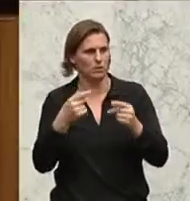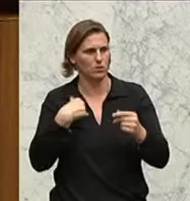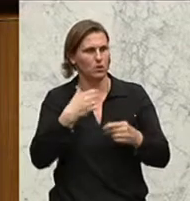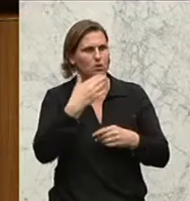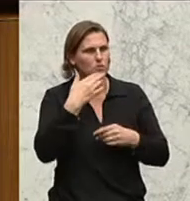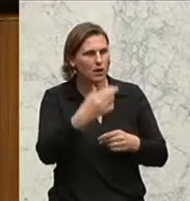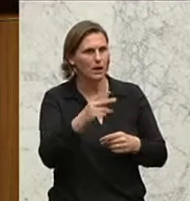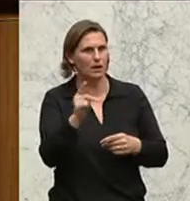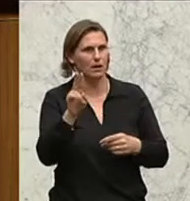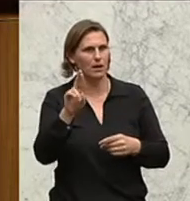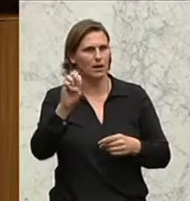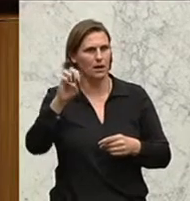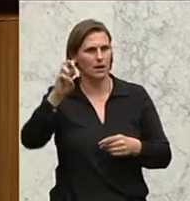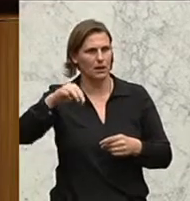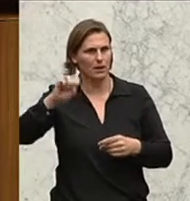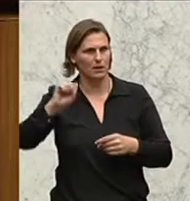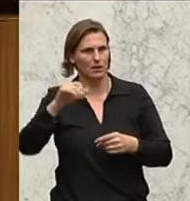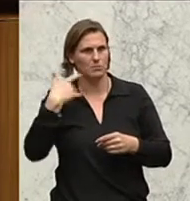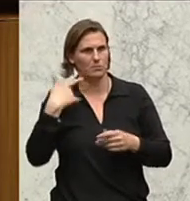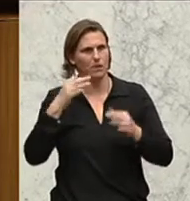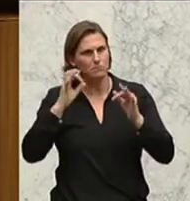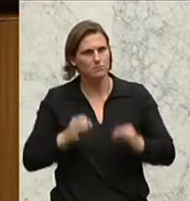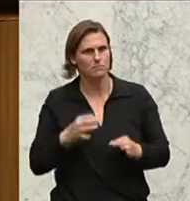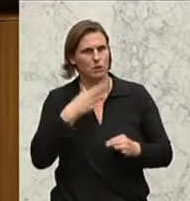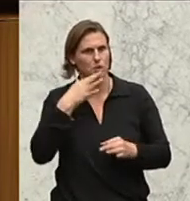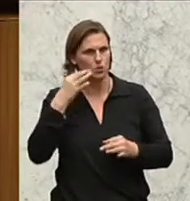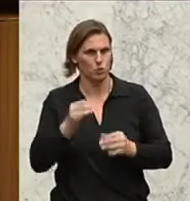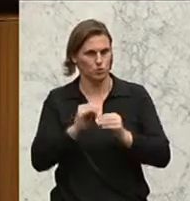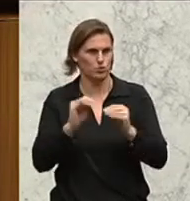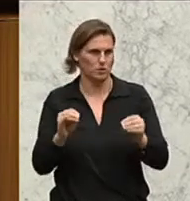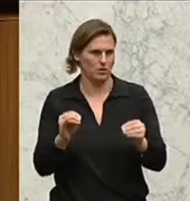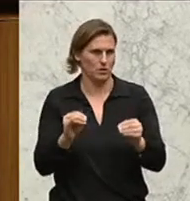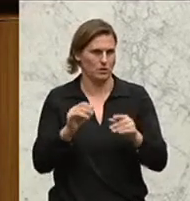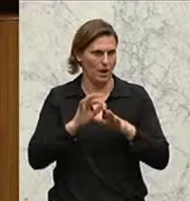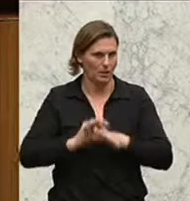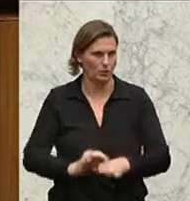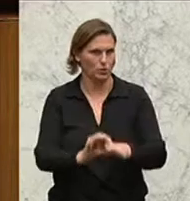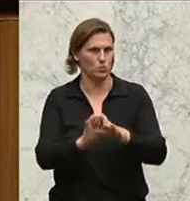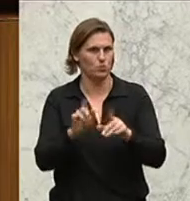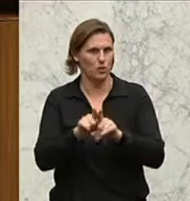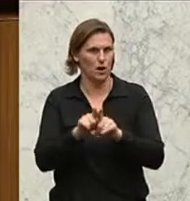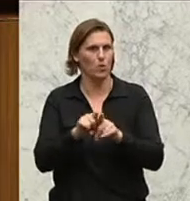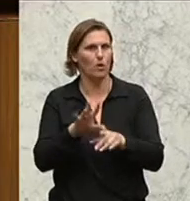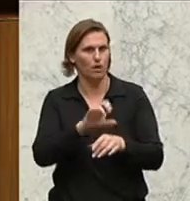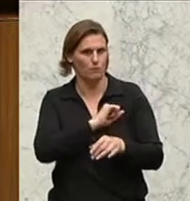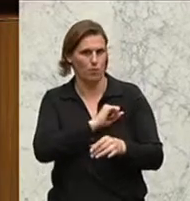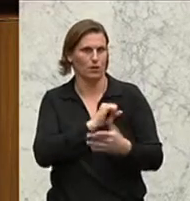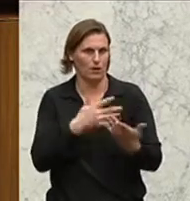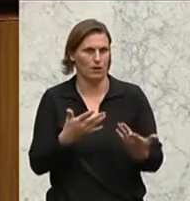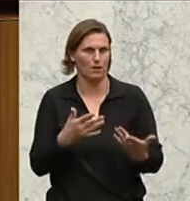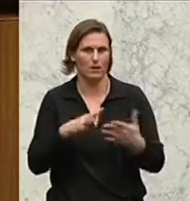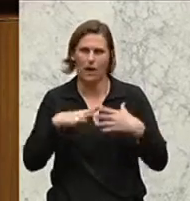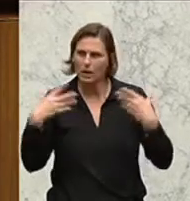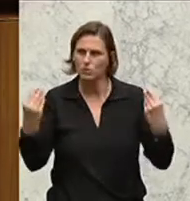dass in Krems übrigens vor dem Regelunterricht Deutsch eingeführt worden ist. Das ist nämlich ganz ein wichtiger Punkt, auch eine wichtige Voraussetzung, dass man erfolgreich ist. Also alle